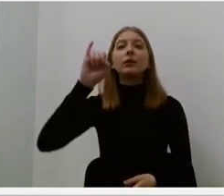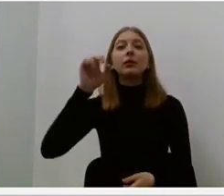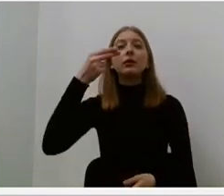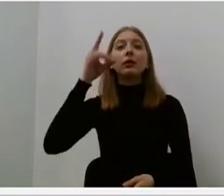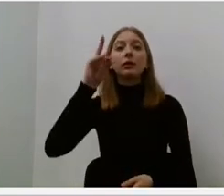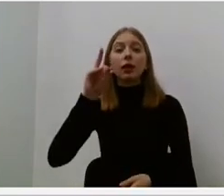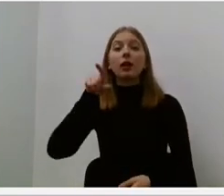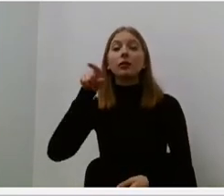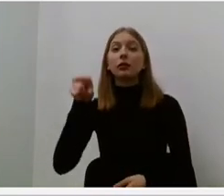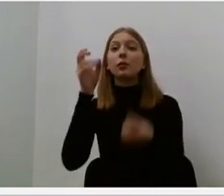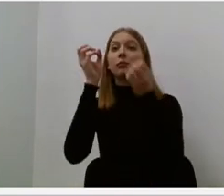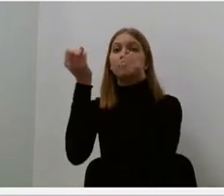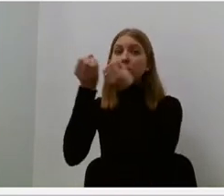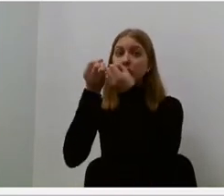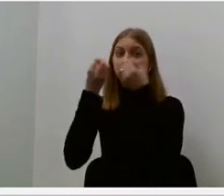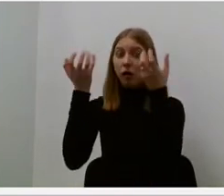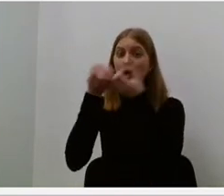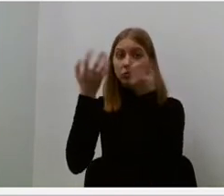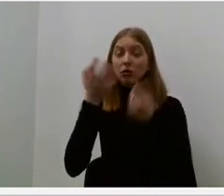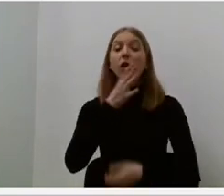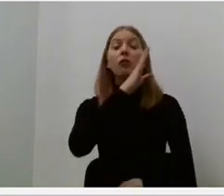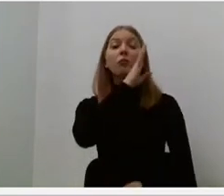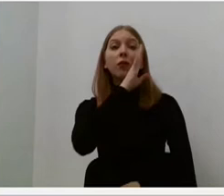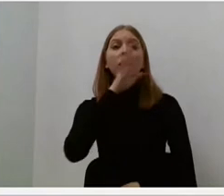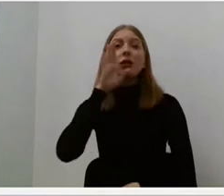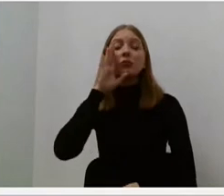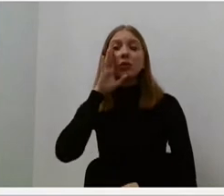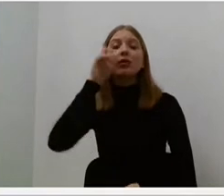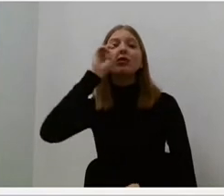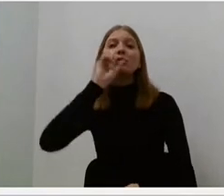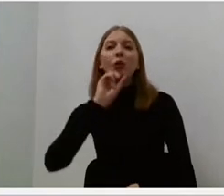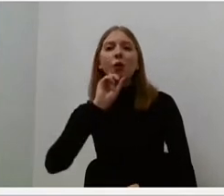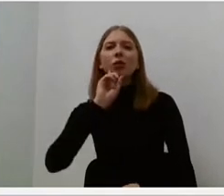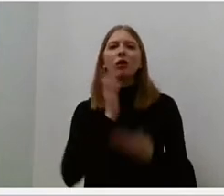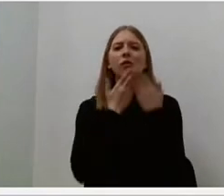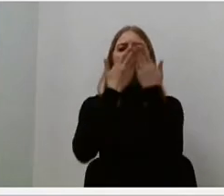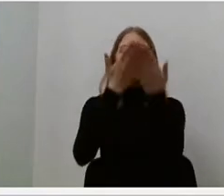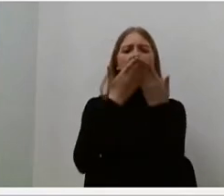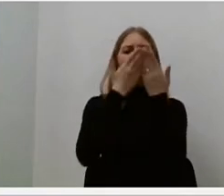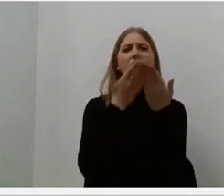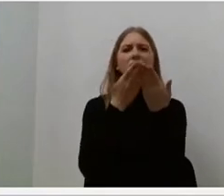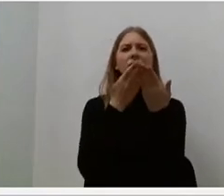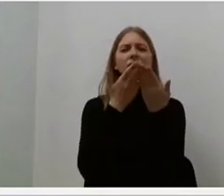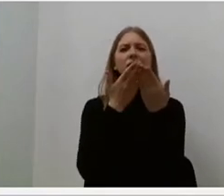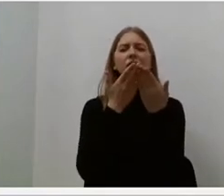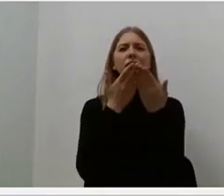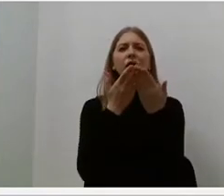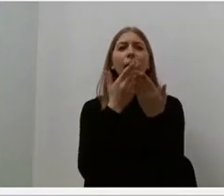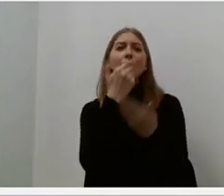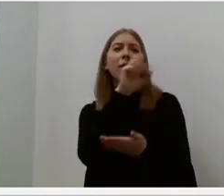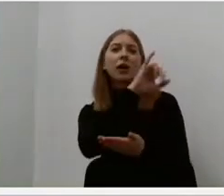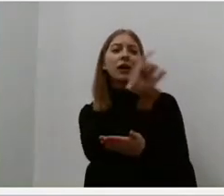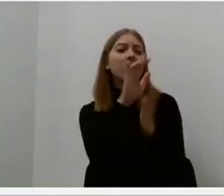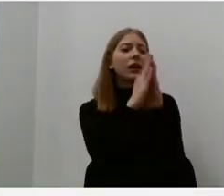mama labai norėjo paskaityti, kągi Marija rašo, tačiau tos knygos buvo angliškai. Būdama